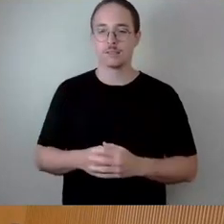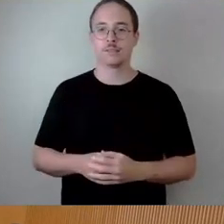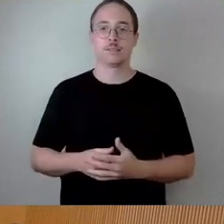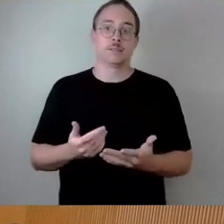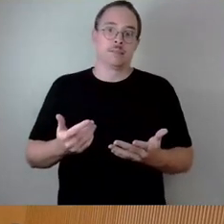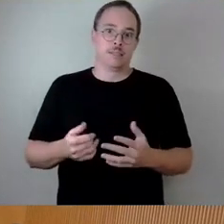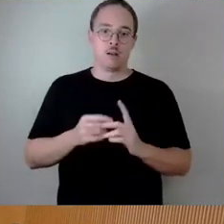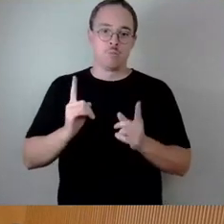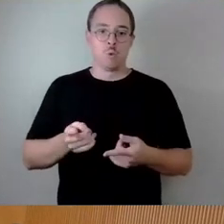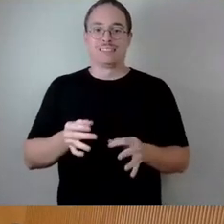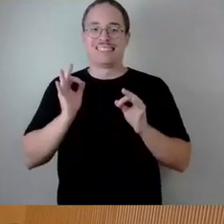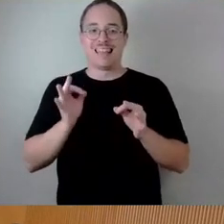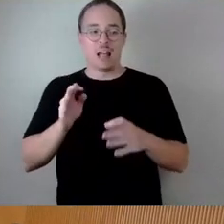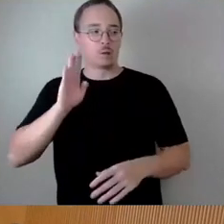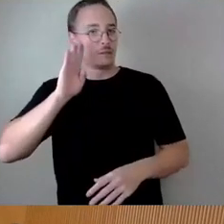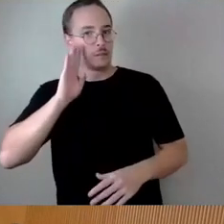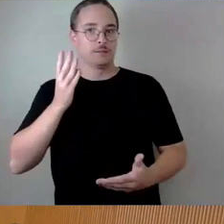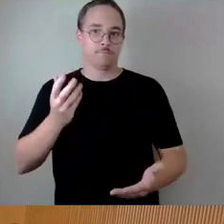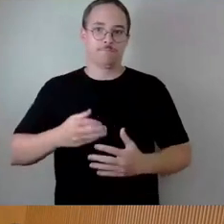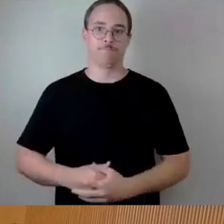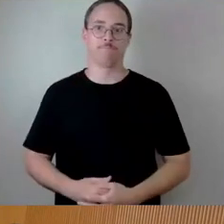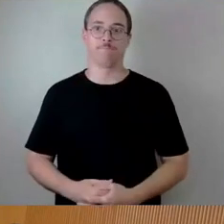Zweiter Punkt ist...